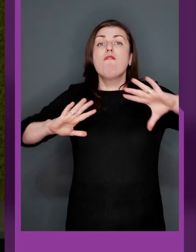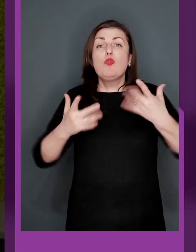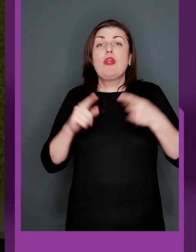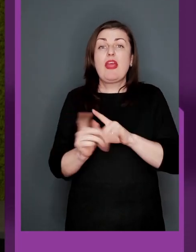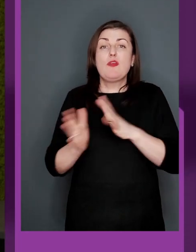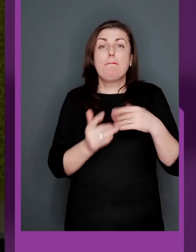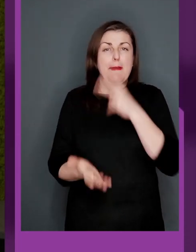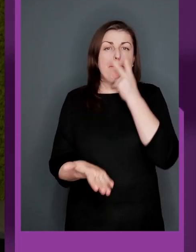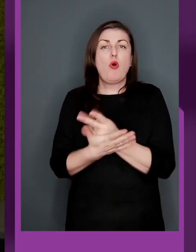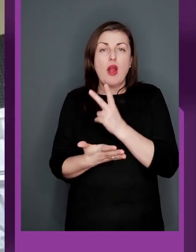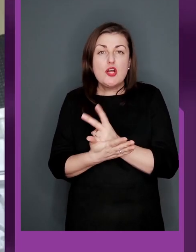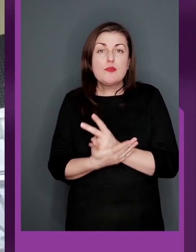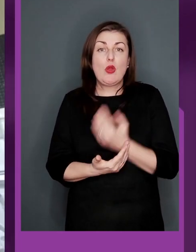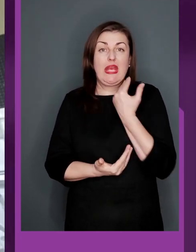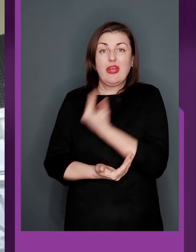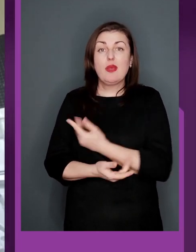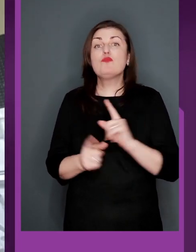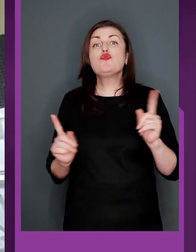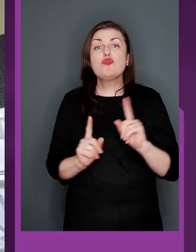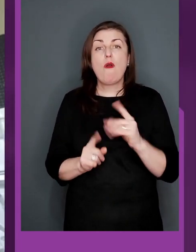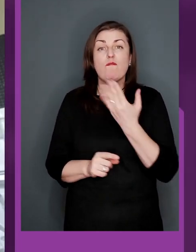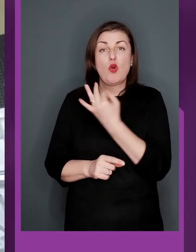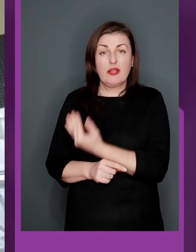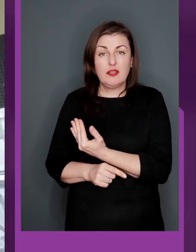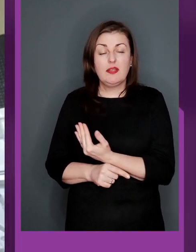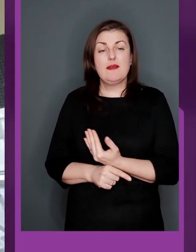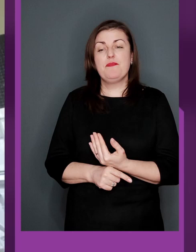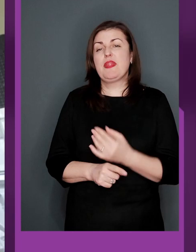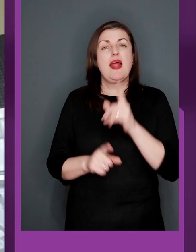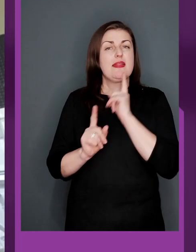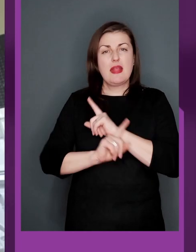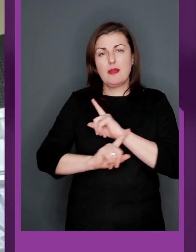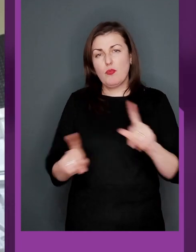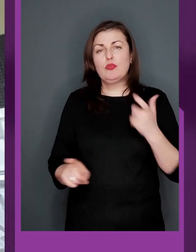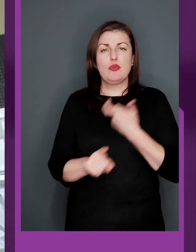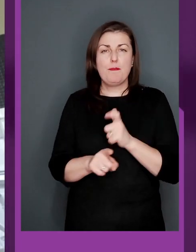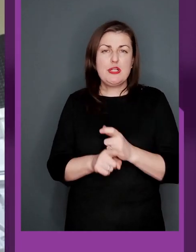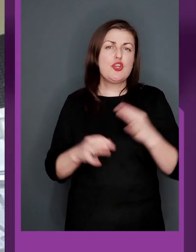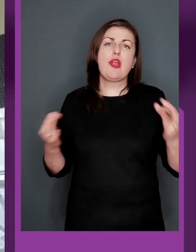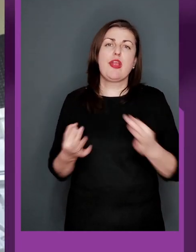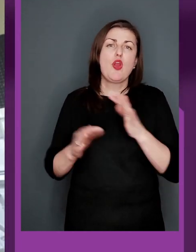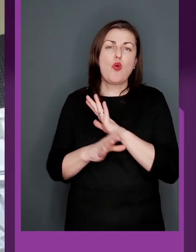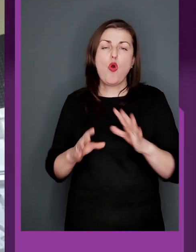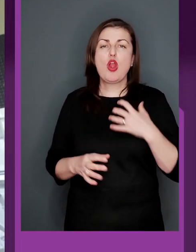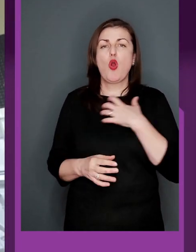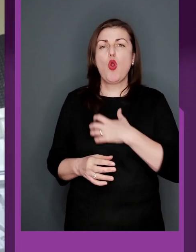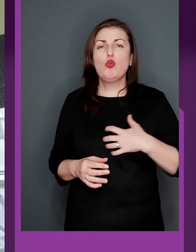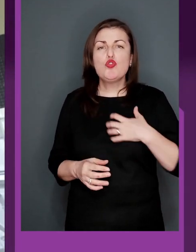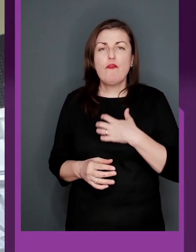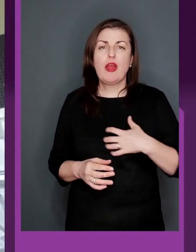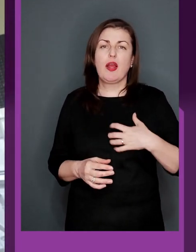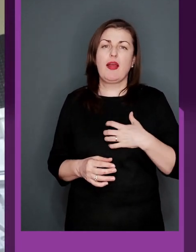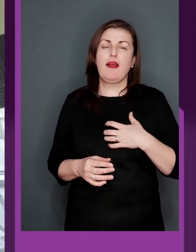відбудеться, то ми покажемо їм, що вони не будуть більше ніколи в